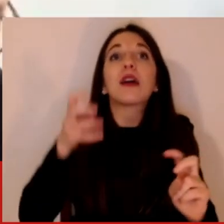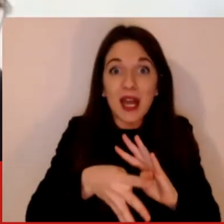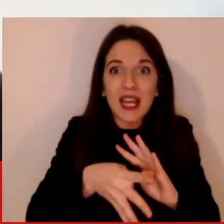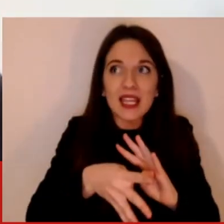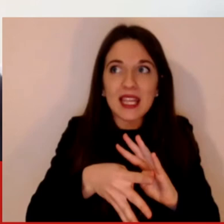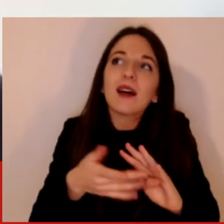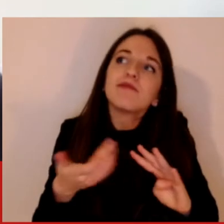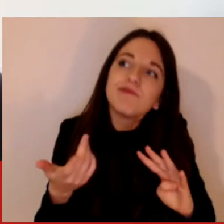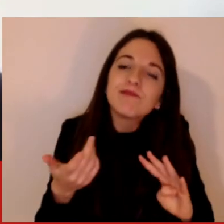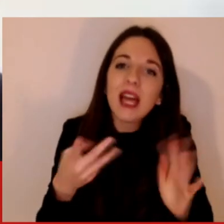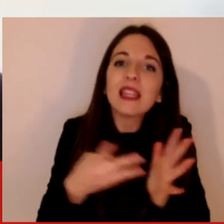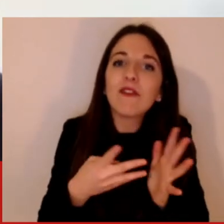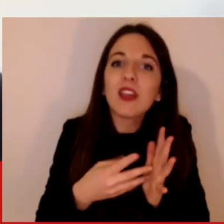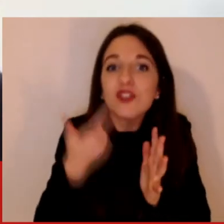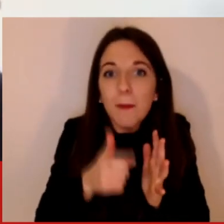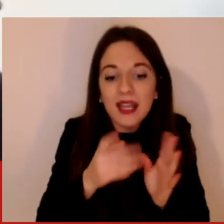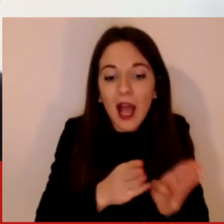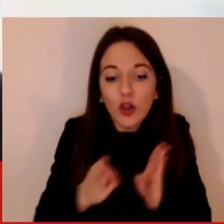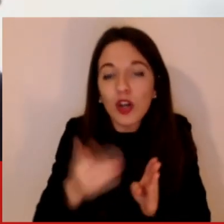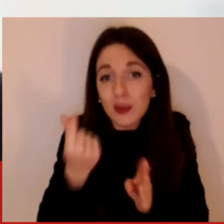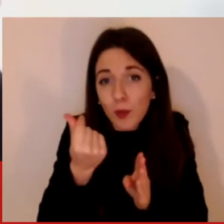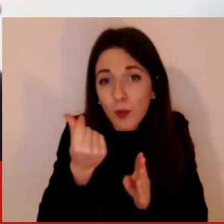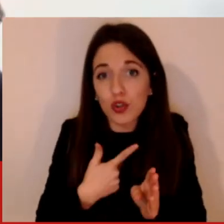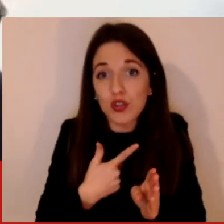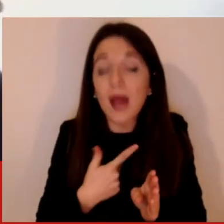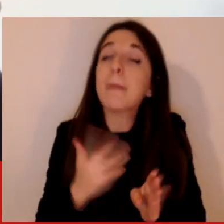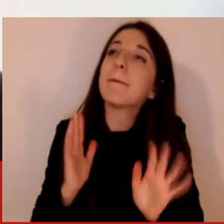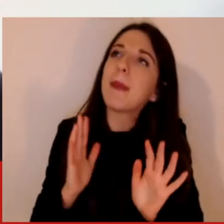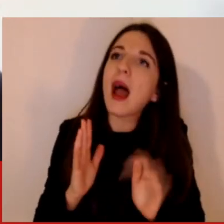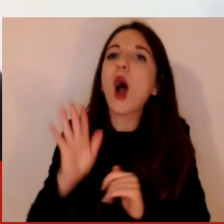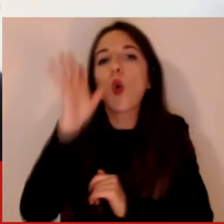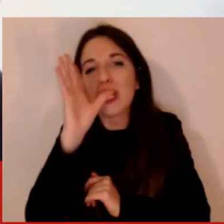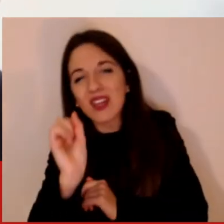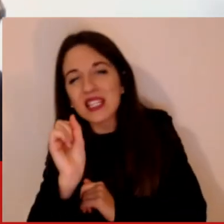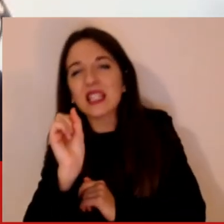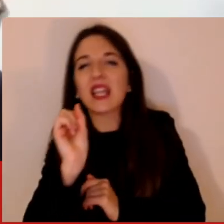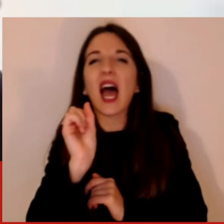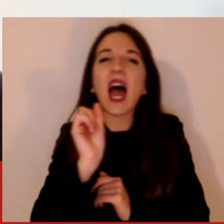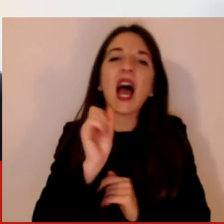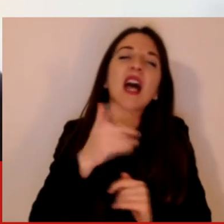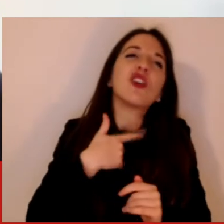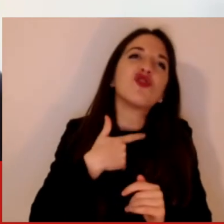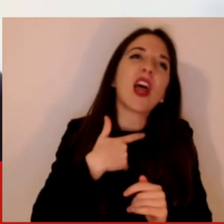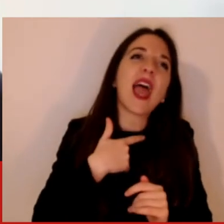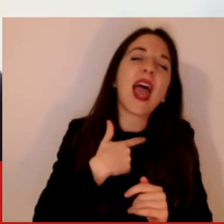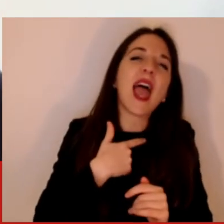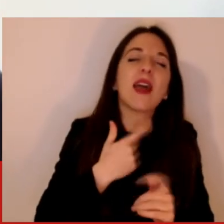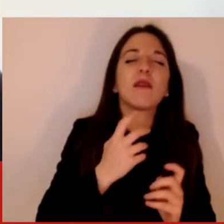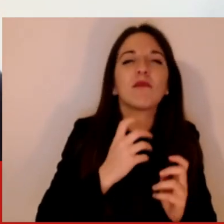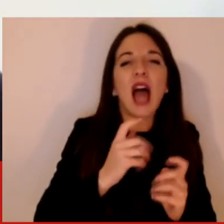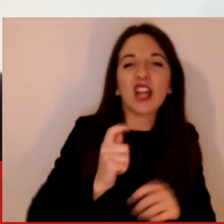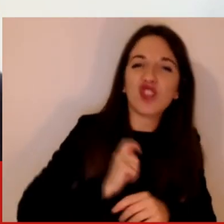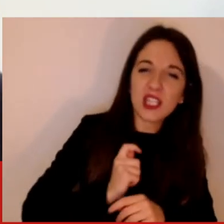appunto la comunità europea eccetera stanno sviluppando programmi, la politica deve essere molto aggressiva, bisogna